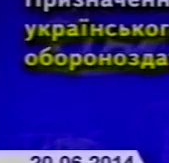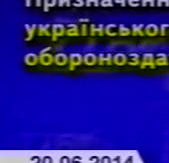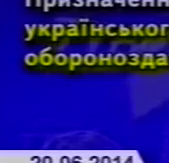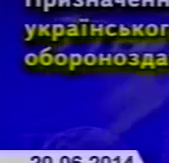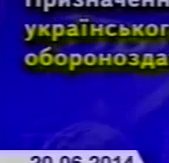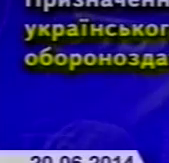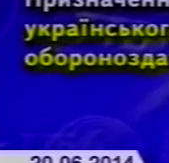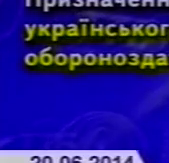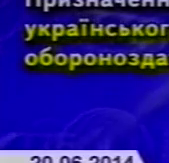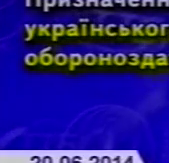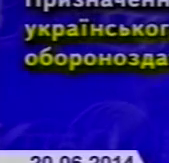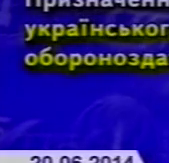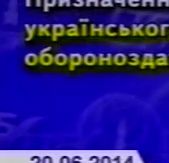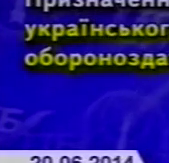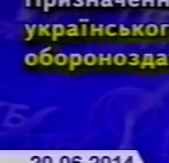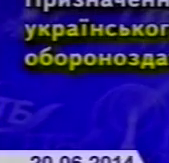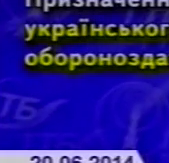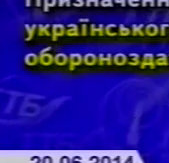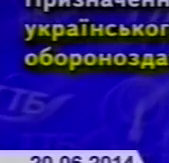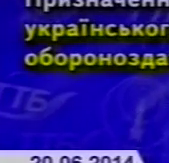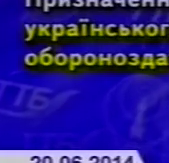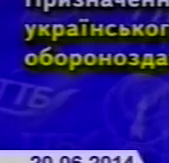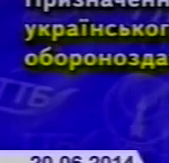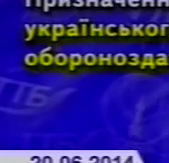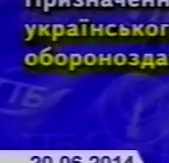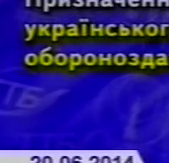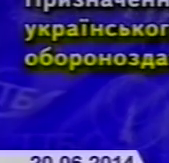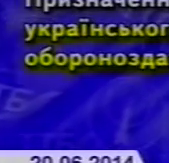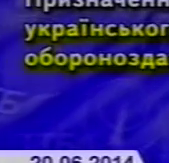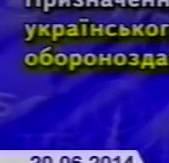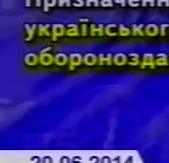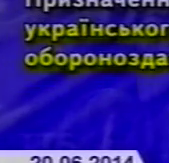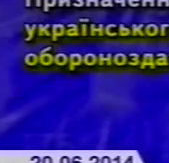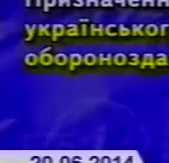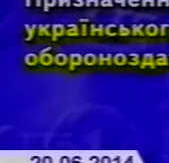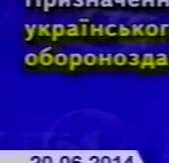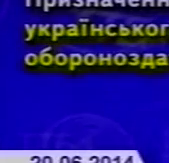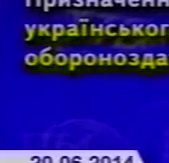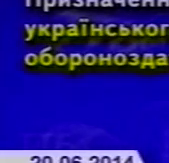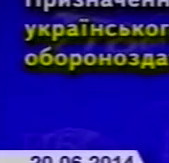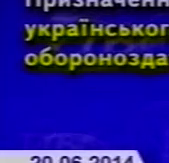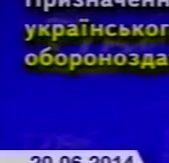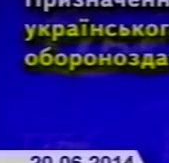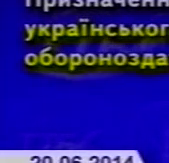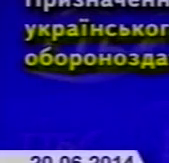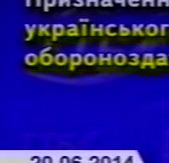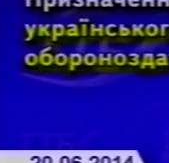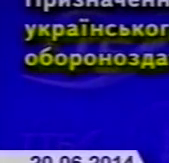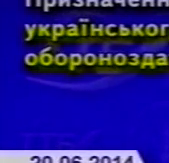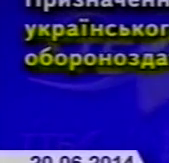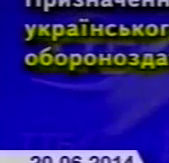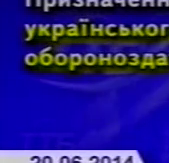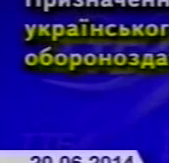спальні мішки, взуття, комп'ютерну техніку, ноутбуки та принтери, приладдя для військової зброї. Йдеться на сайті обласної державної